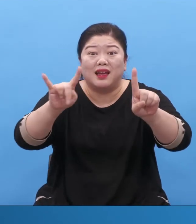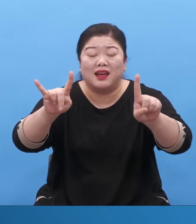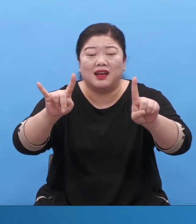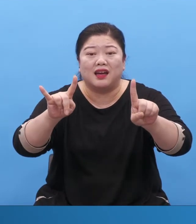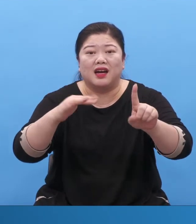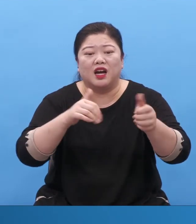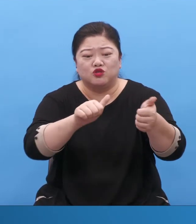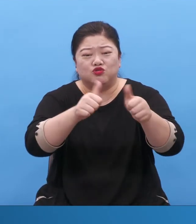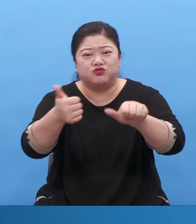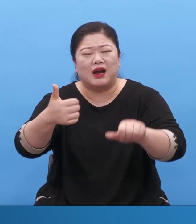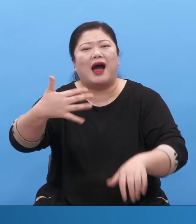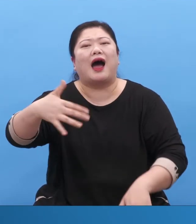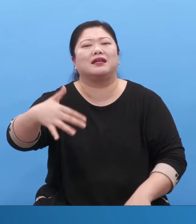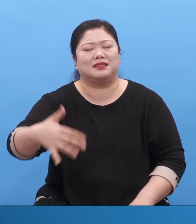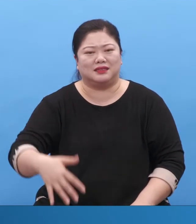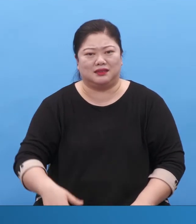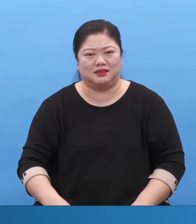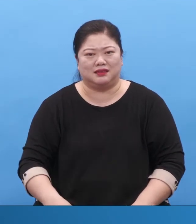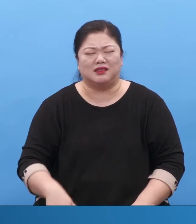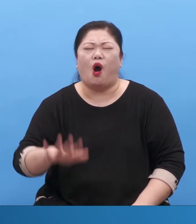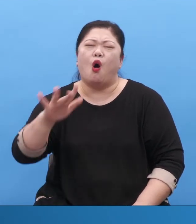뭐 행기했다고 죽으려 합니까?